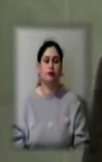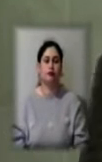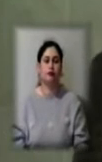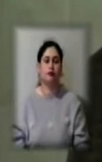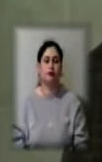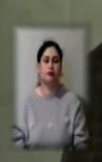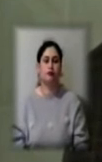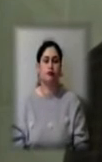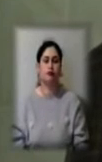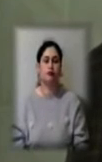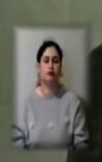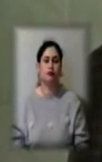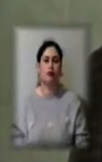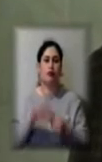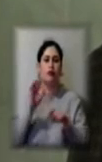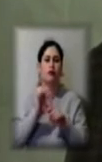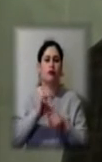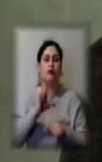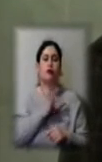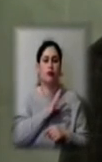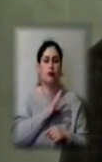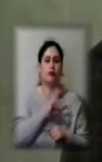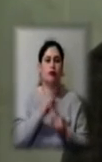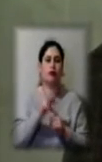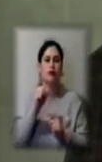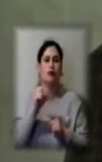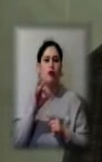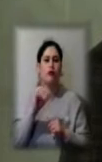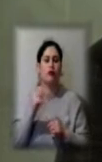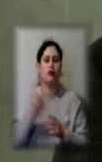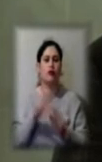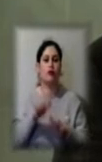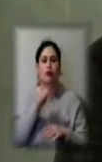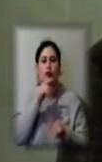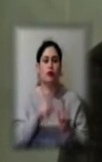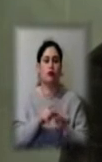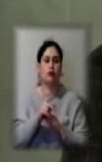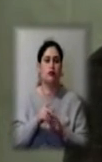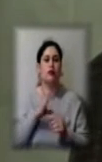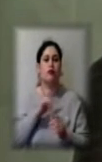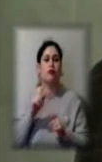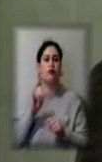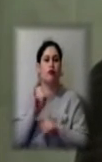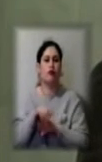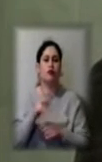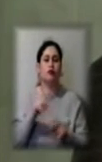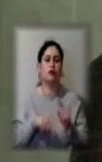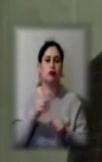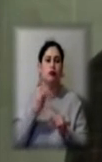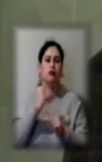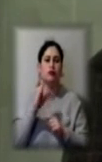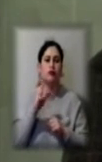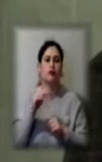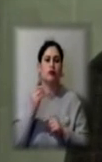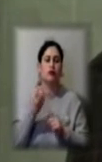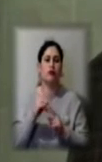Хвора перебувала в Каховці під час спалаху у родичів. 3 травня, як і під оточення,